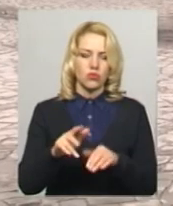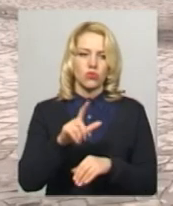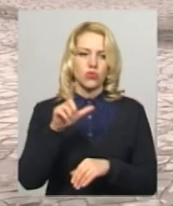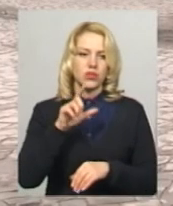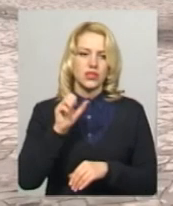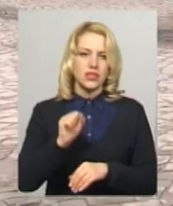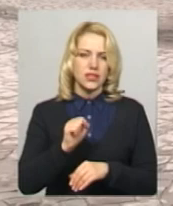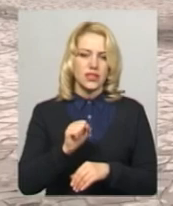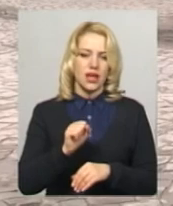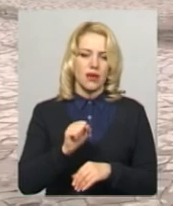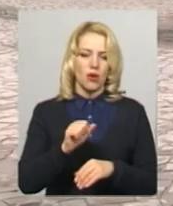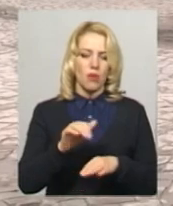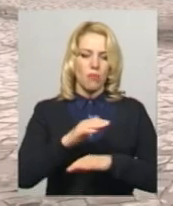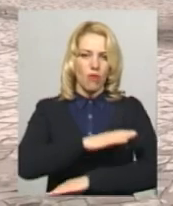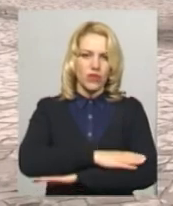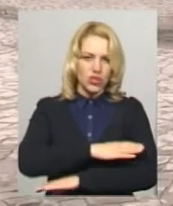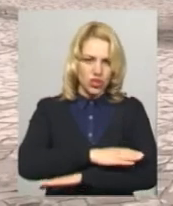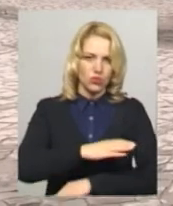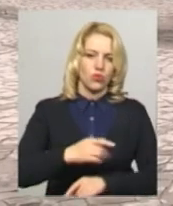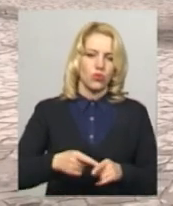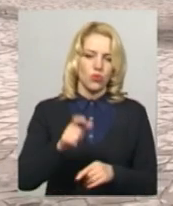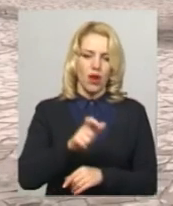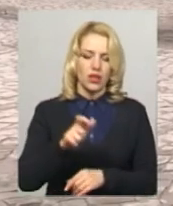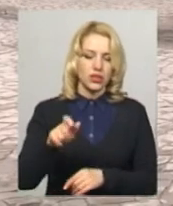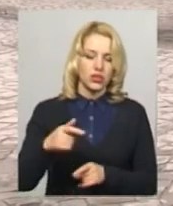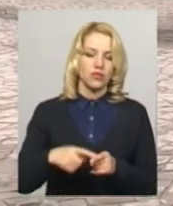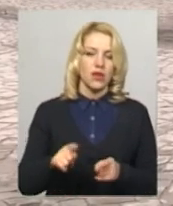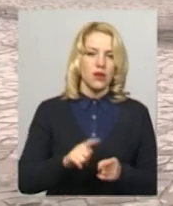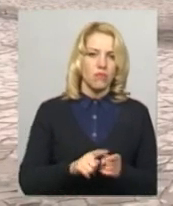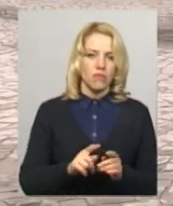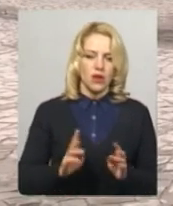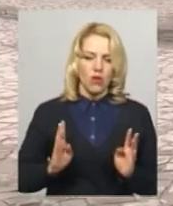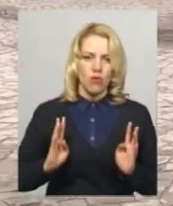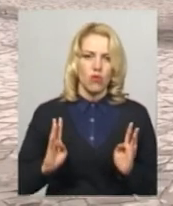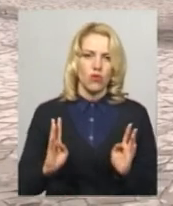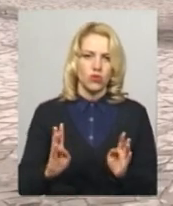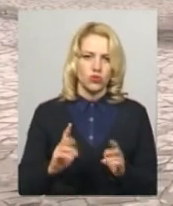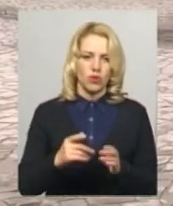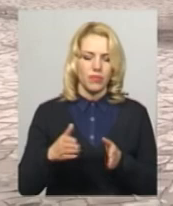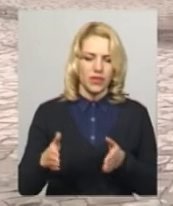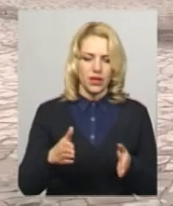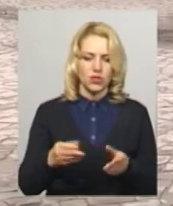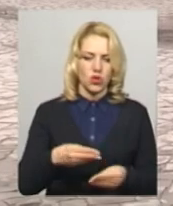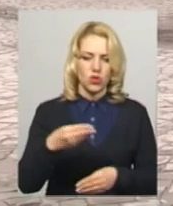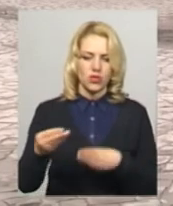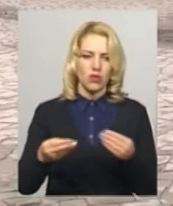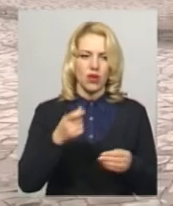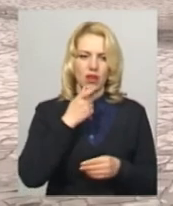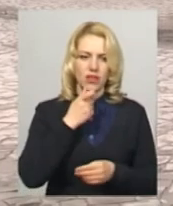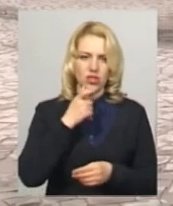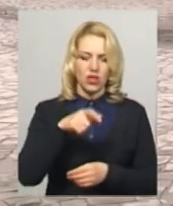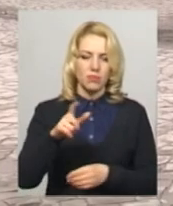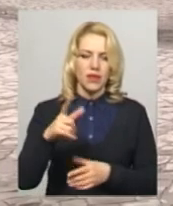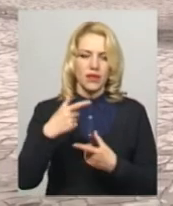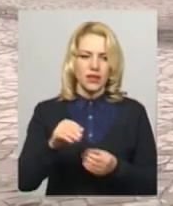Ми огороджуємо траси, ми роздаємо глядачам карти, де прописані